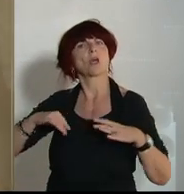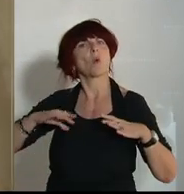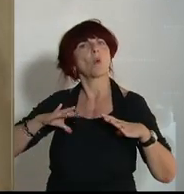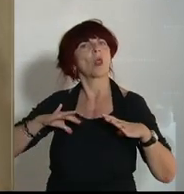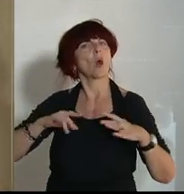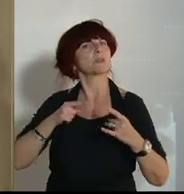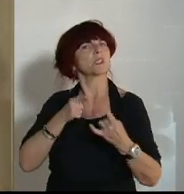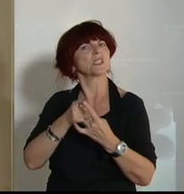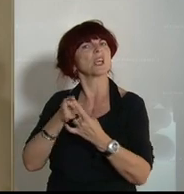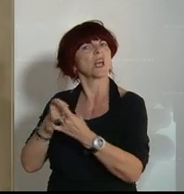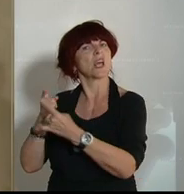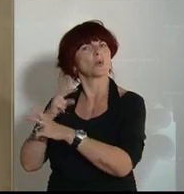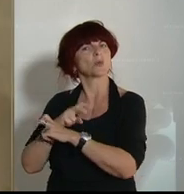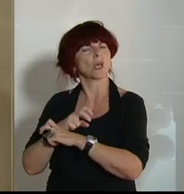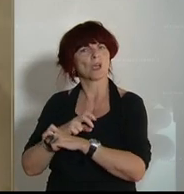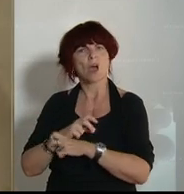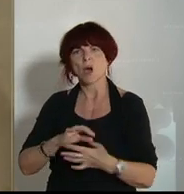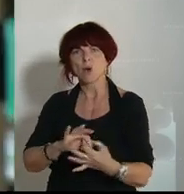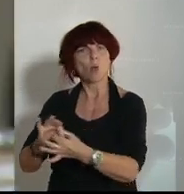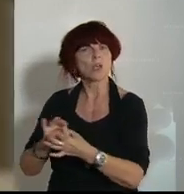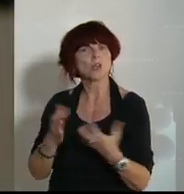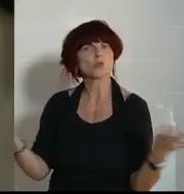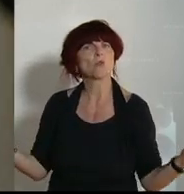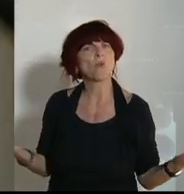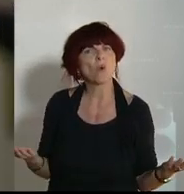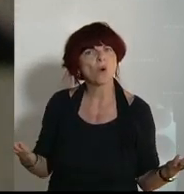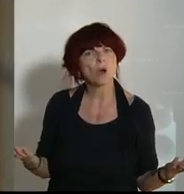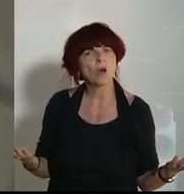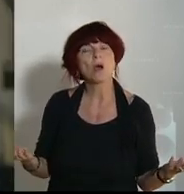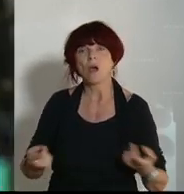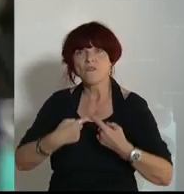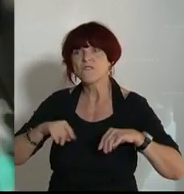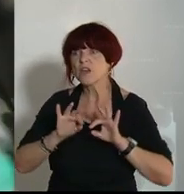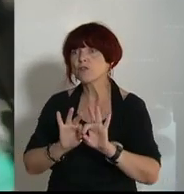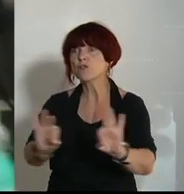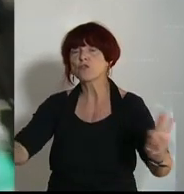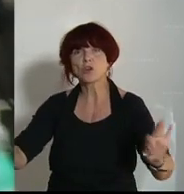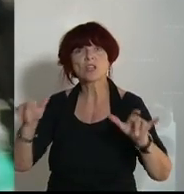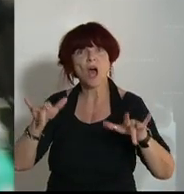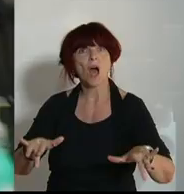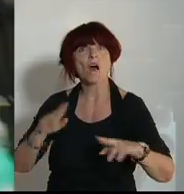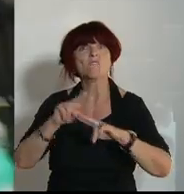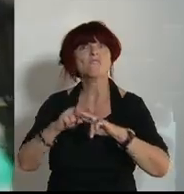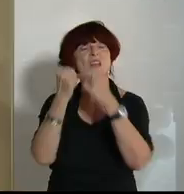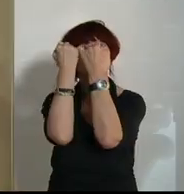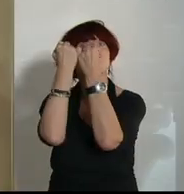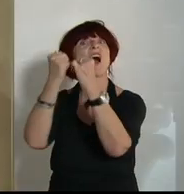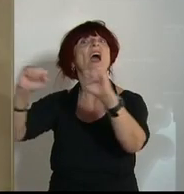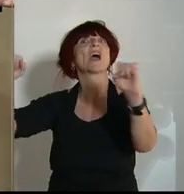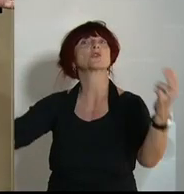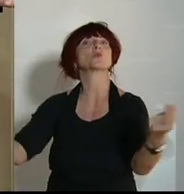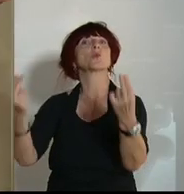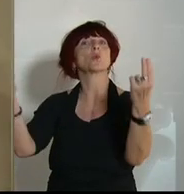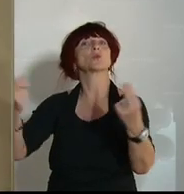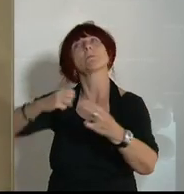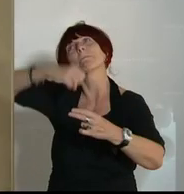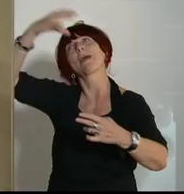Für was brauche ich die Koordination? Wir sind für dich da, wenn du Freiheit in den Bergen schubst. Auch